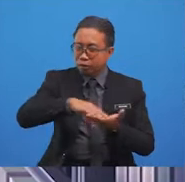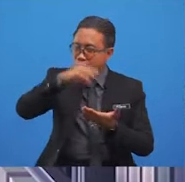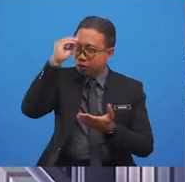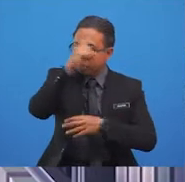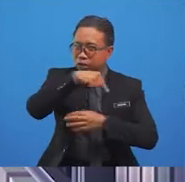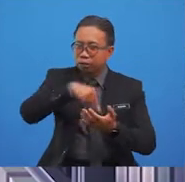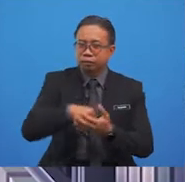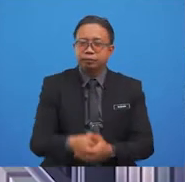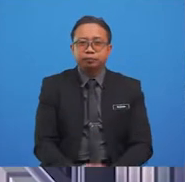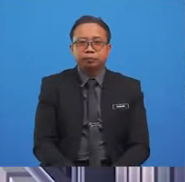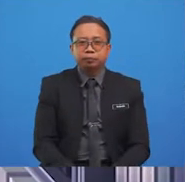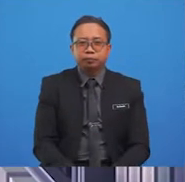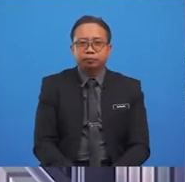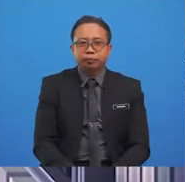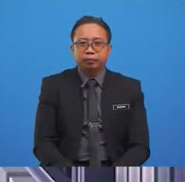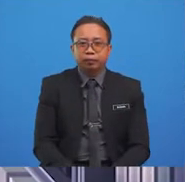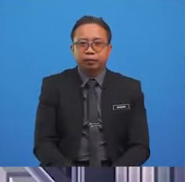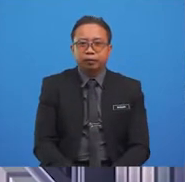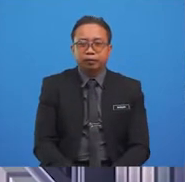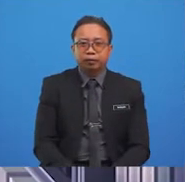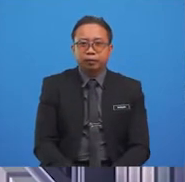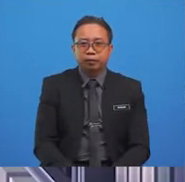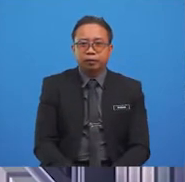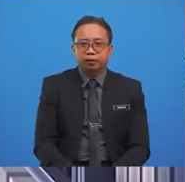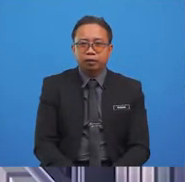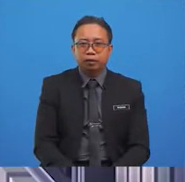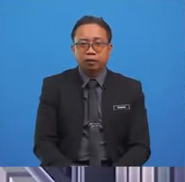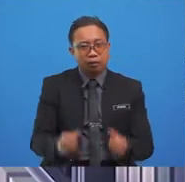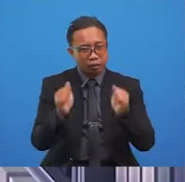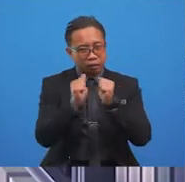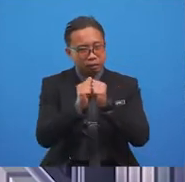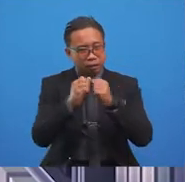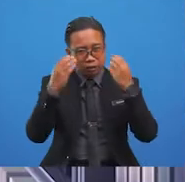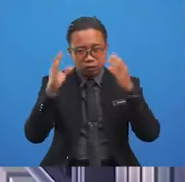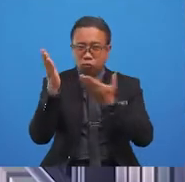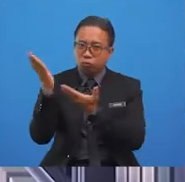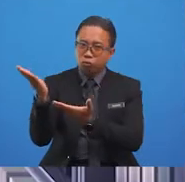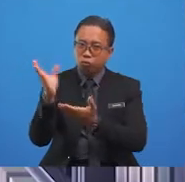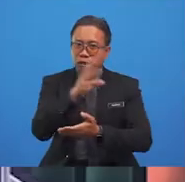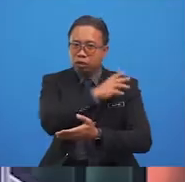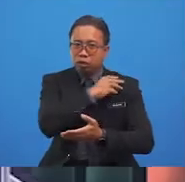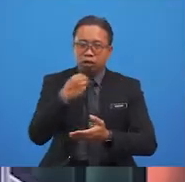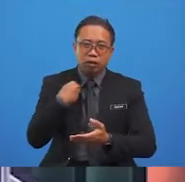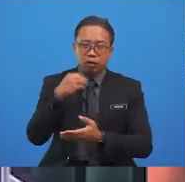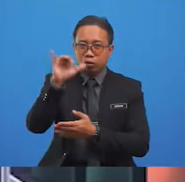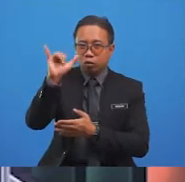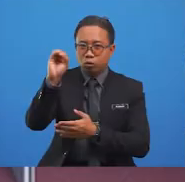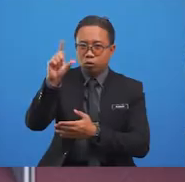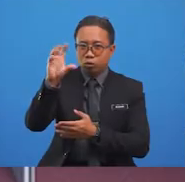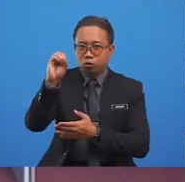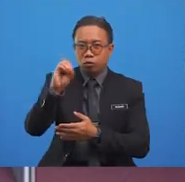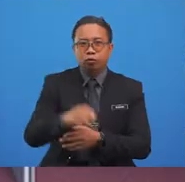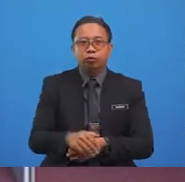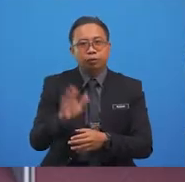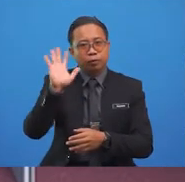time. This is us signing off Miss Aliza Alexander and YOLO.